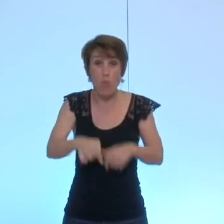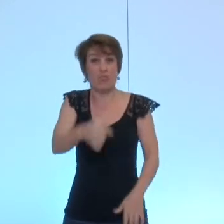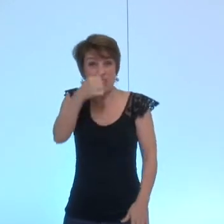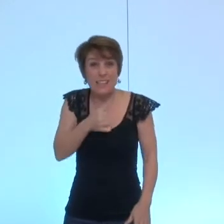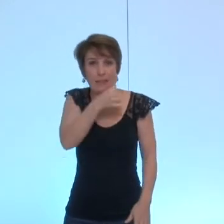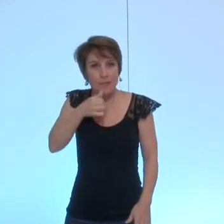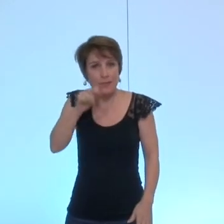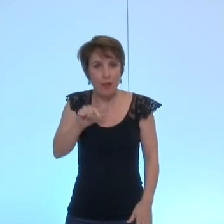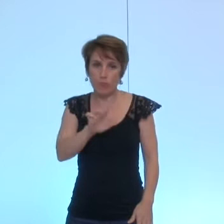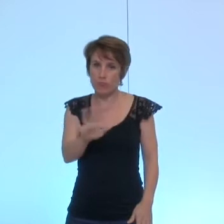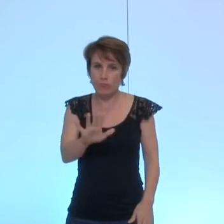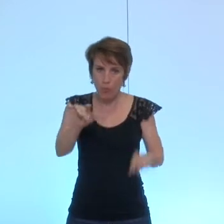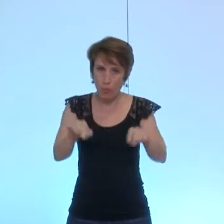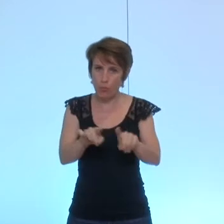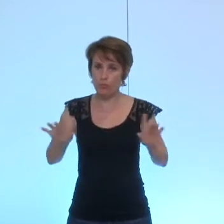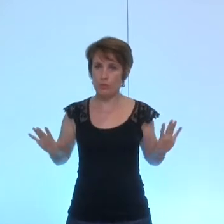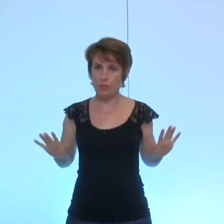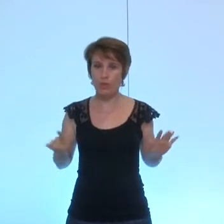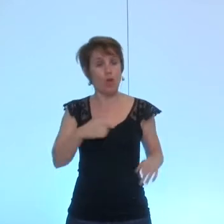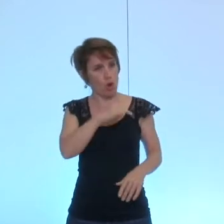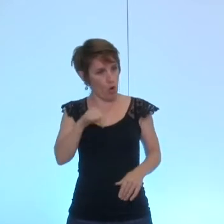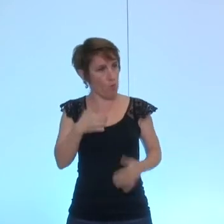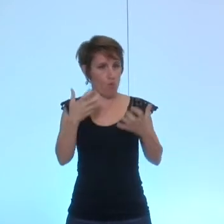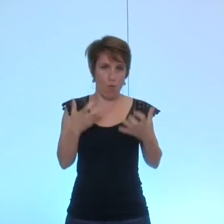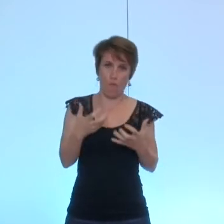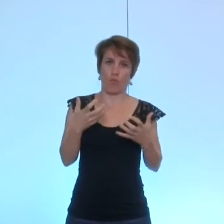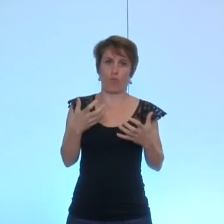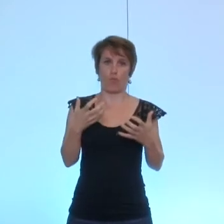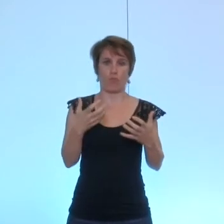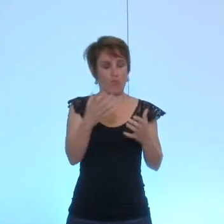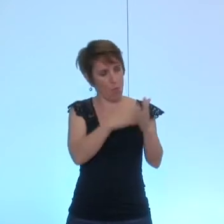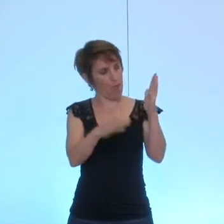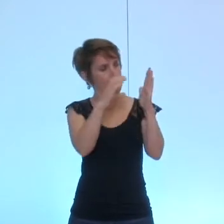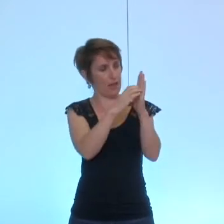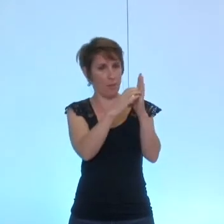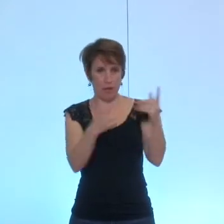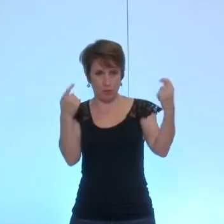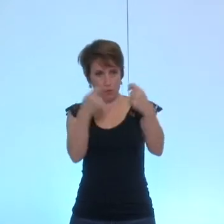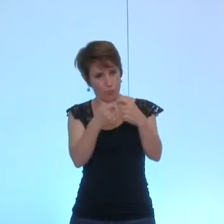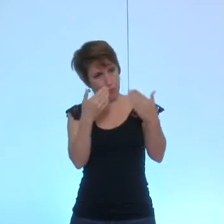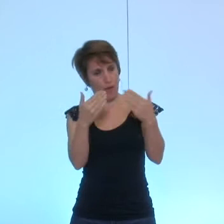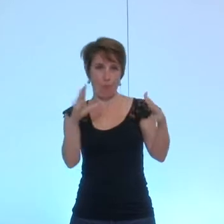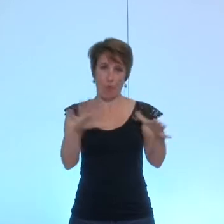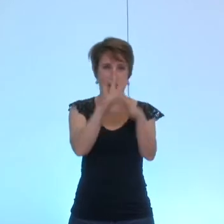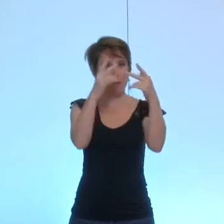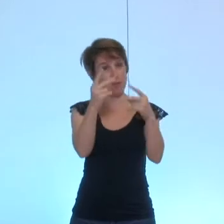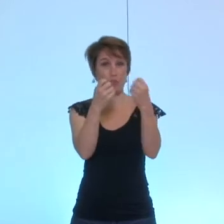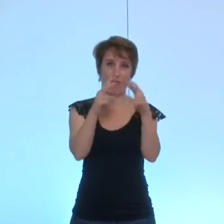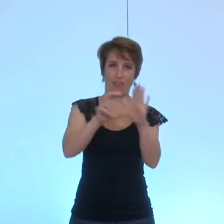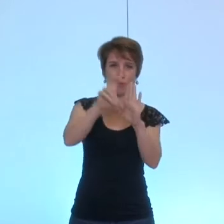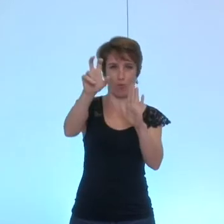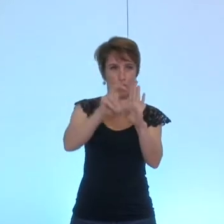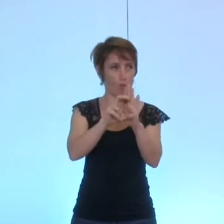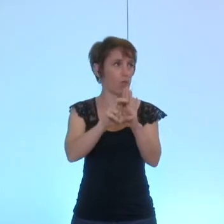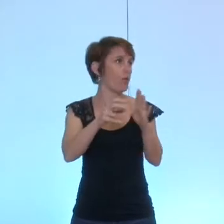municipal à l'image de la population de notre ville. La moyenne d'âge des membres de cette assemblée